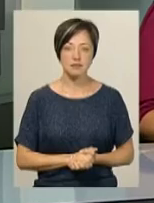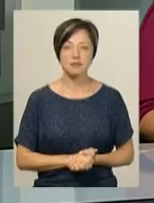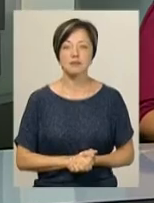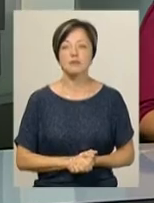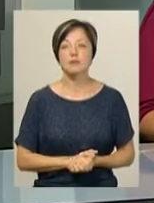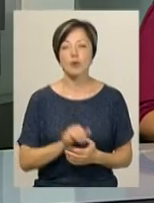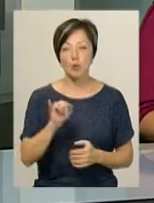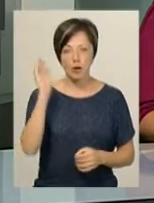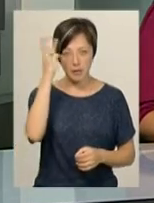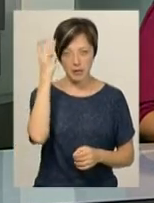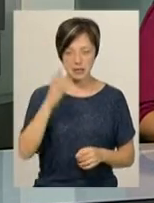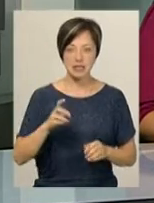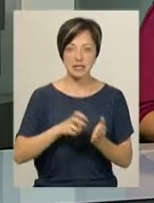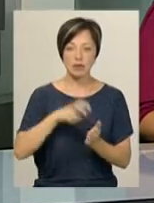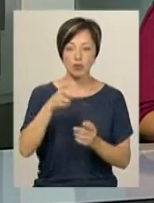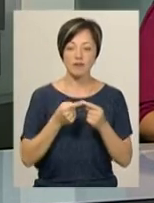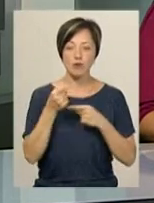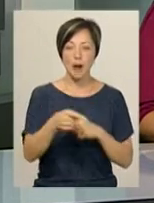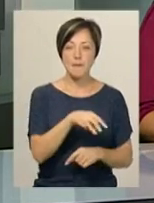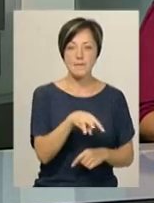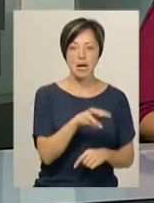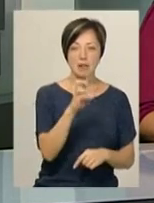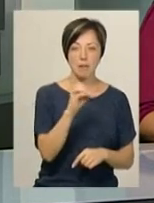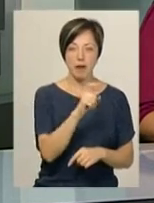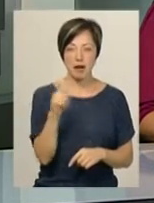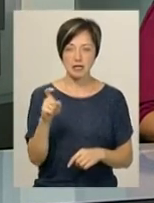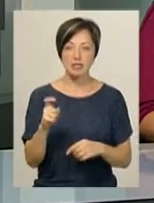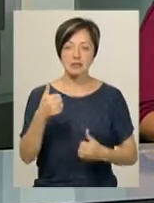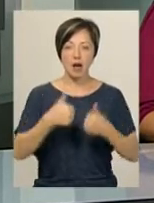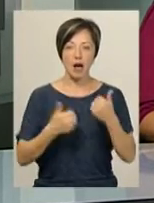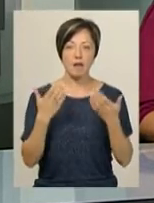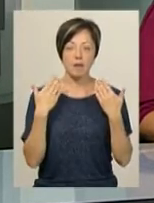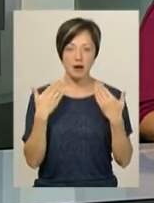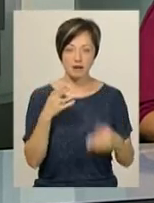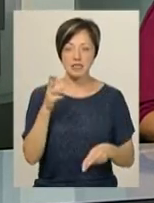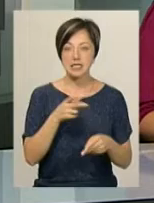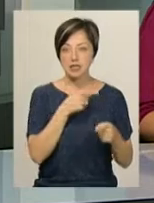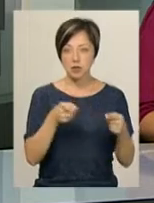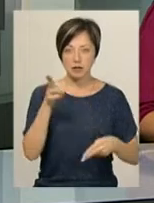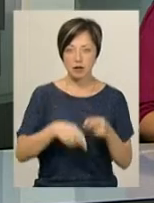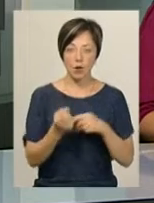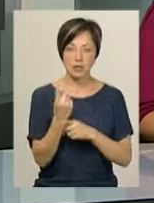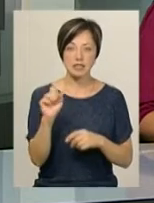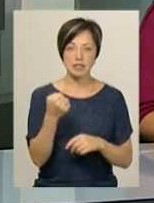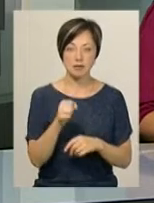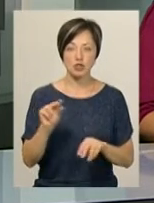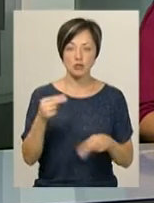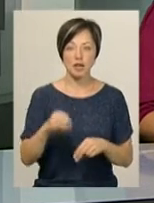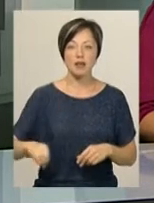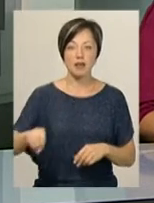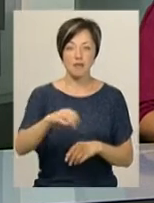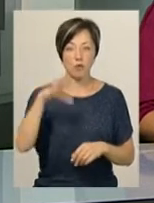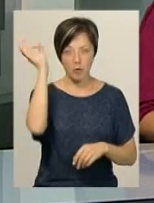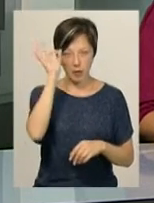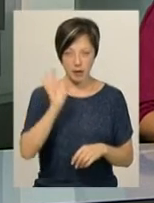У Хмельницької стрибунки в довжину Марини Берг змагальна перерва. Сезон вона закрила 11 серпня на Чемпіонаті Європи в